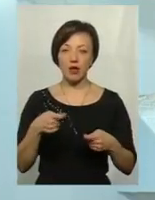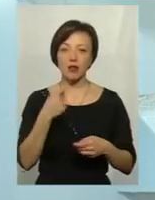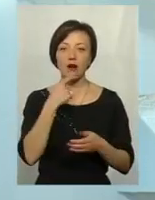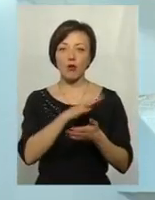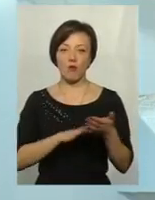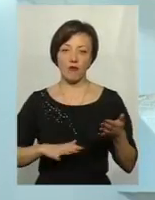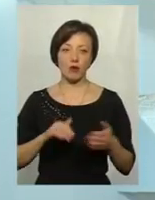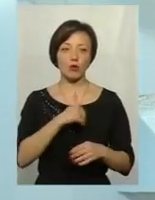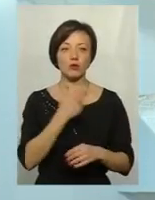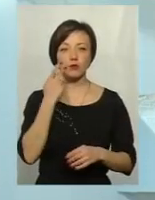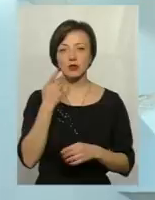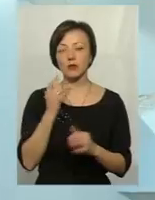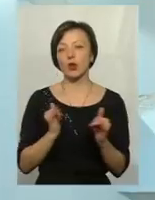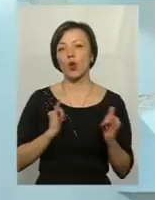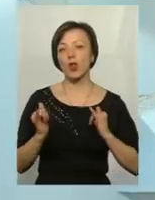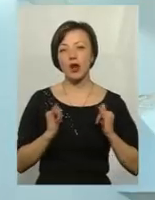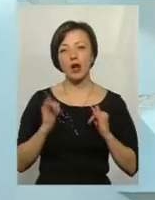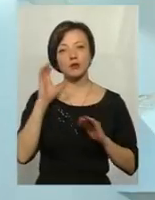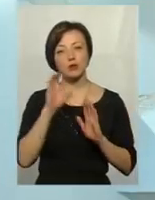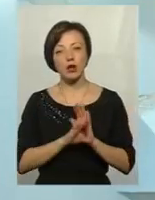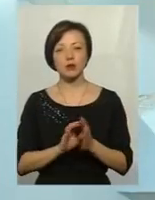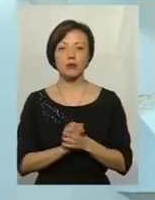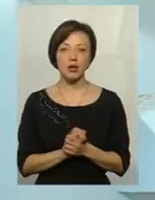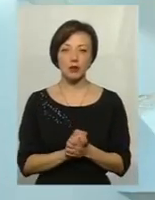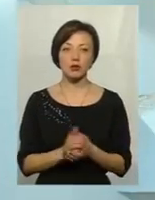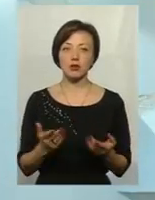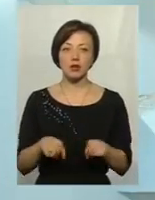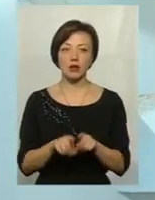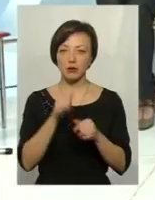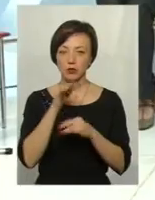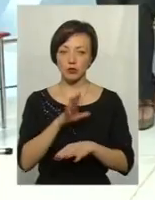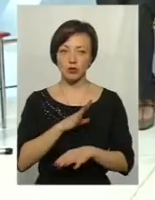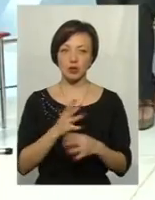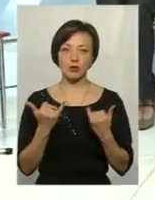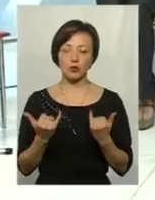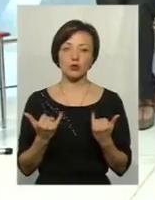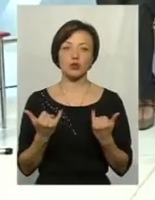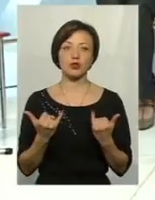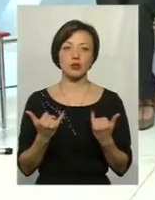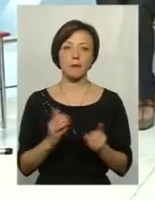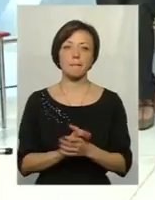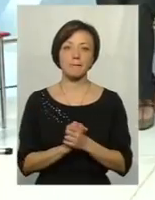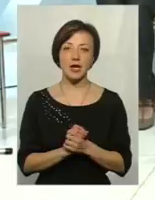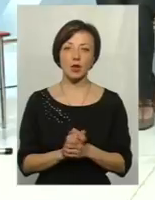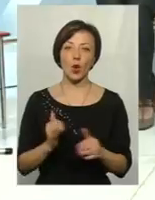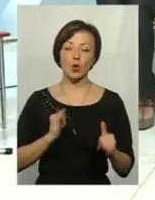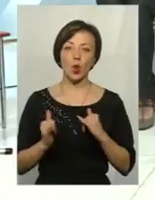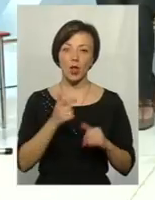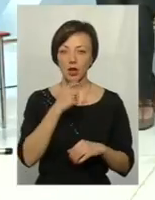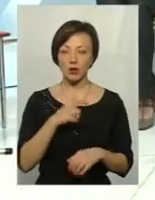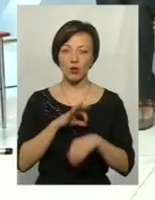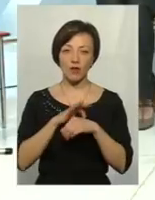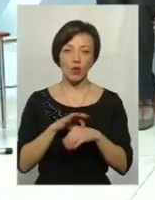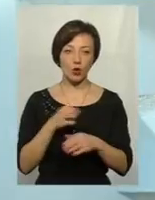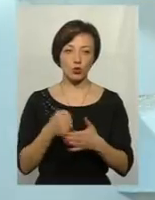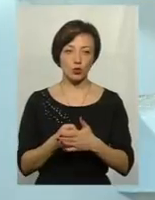ми дуже хочемо бути постійно толерантними, дослухатися, мирно. Так не може бути. На сьогоднішнє наше оце «мирно і толерантно» довело